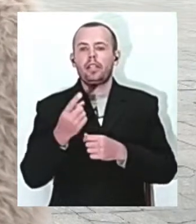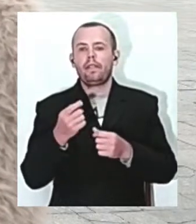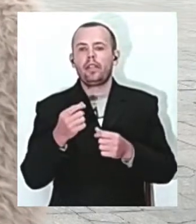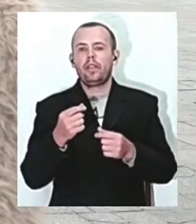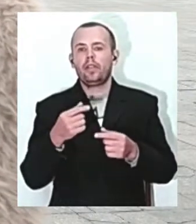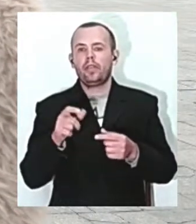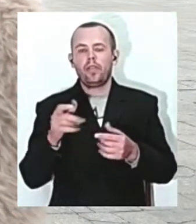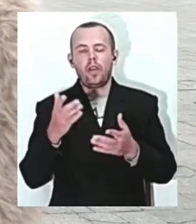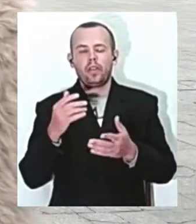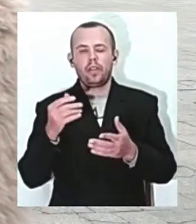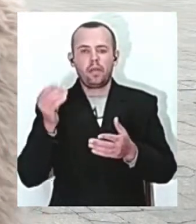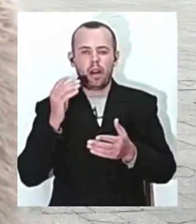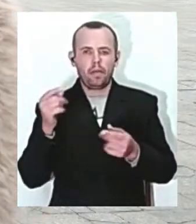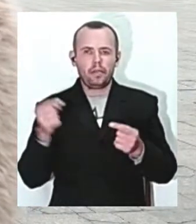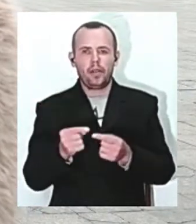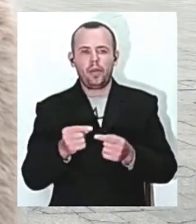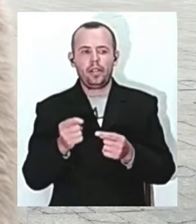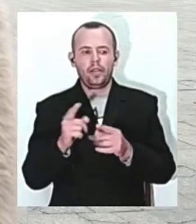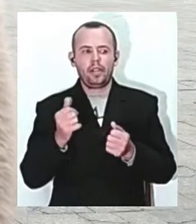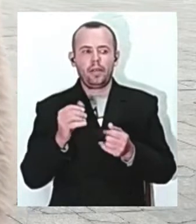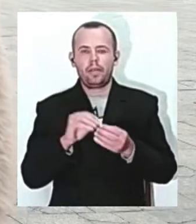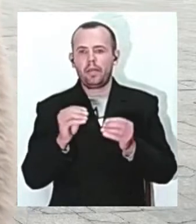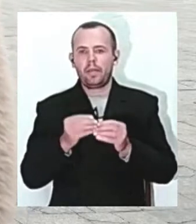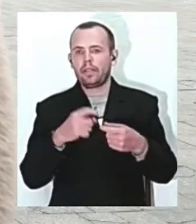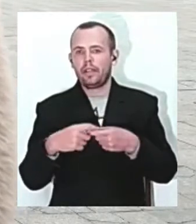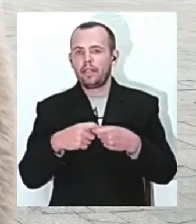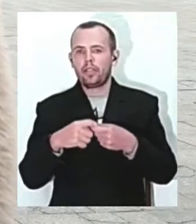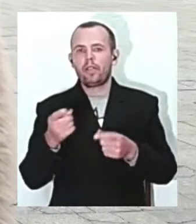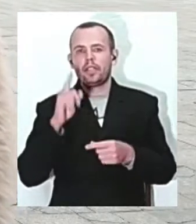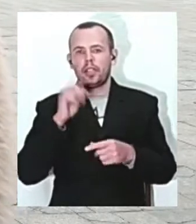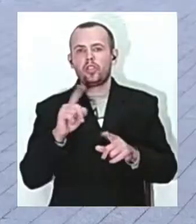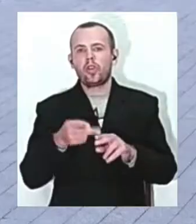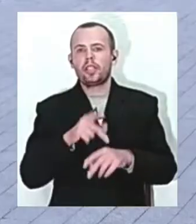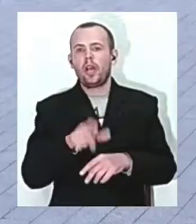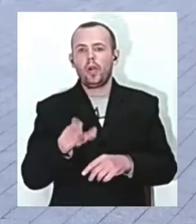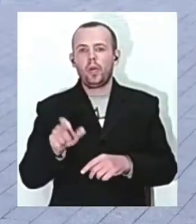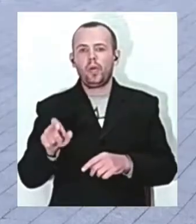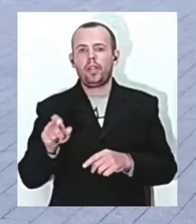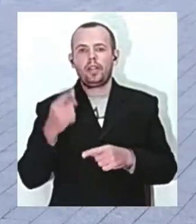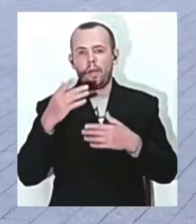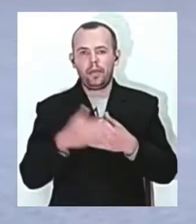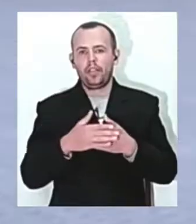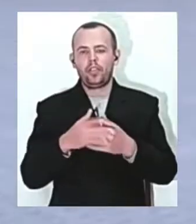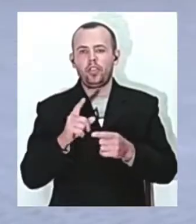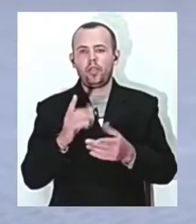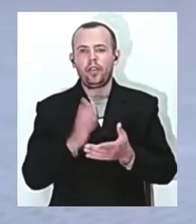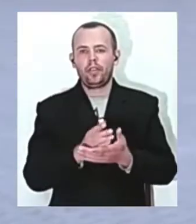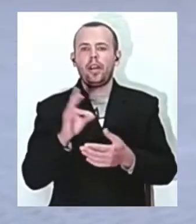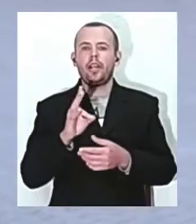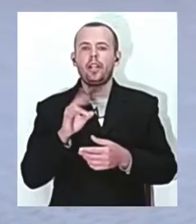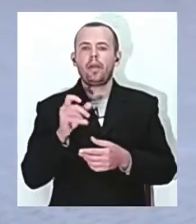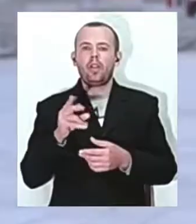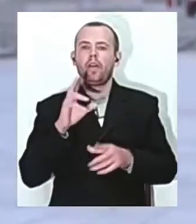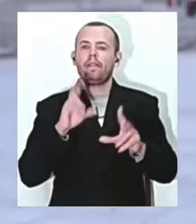ніяких родинних зв'язків, але ти знаєш, що ці люди найближчі, в тебе є. Наталя Михайленко вважає, свою місію